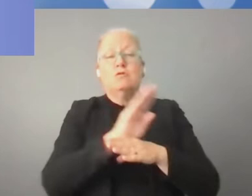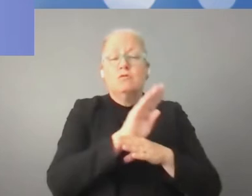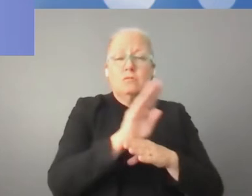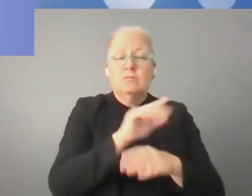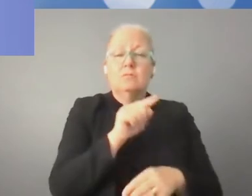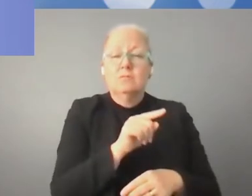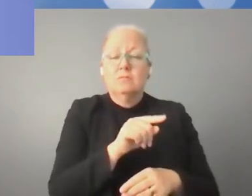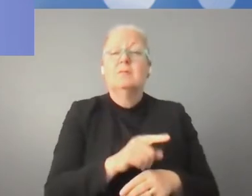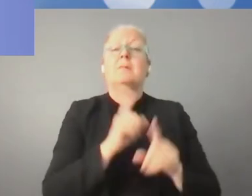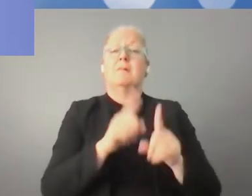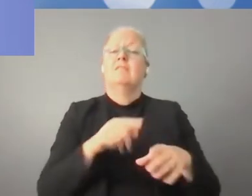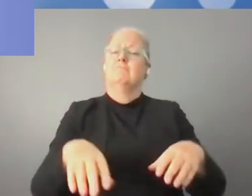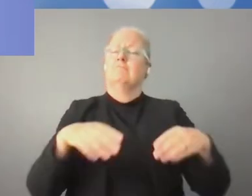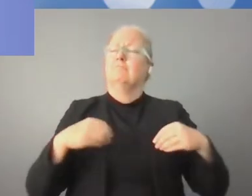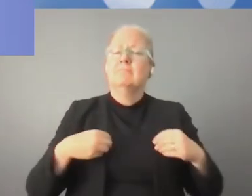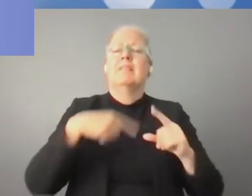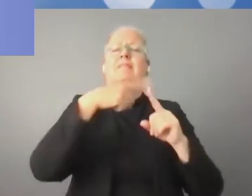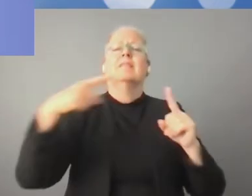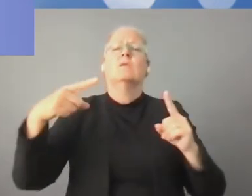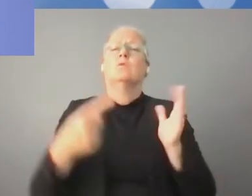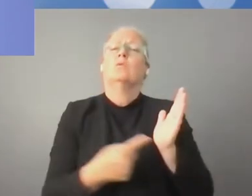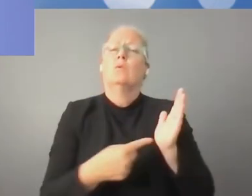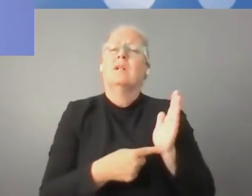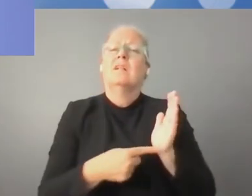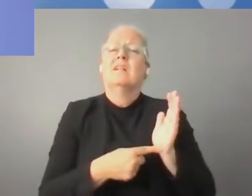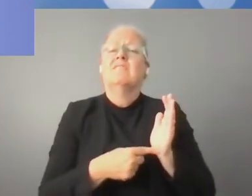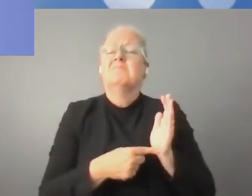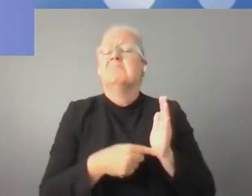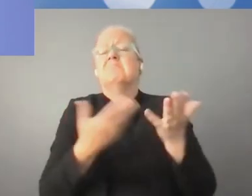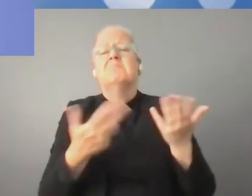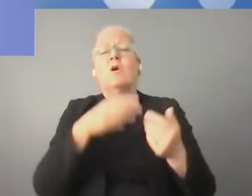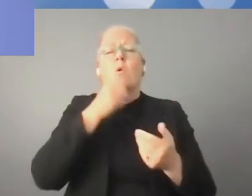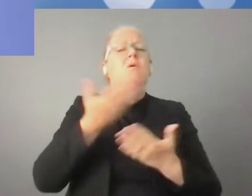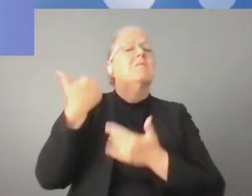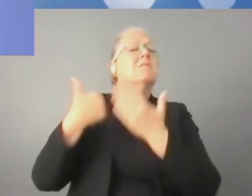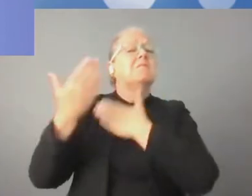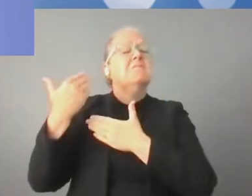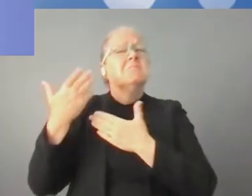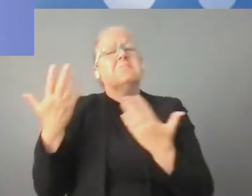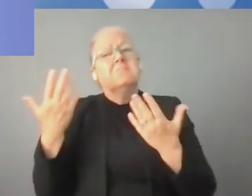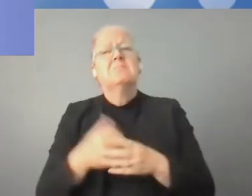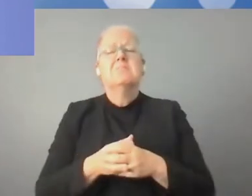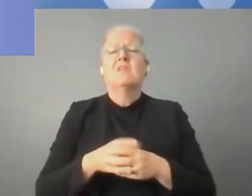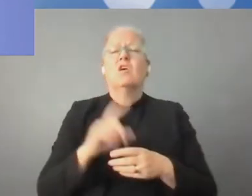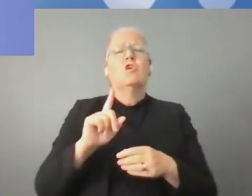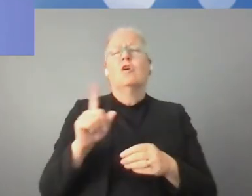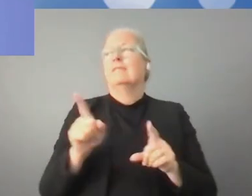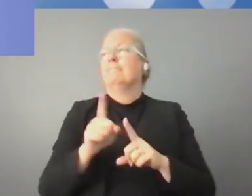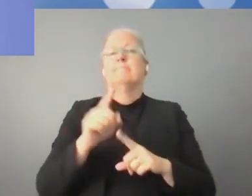cyfryzacja dotyczy całego społeczeństwa. Pierwsze wyzwanie, jeżeli chodzi o przedsiębiorstwa, to